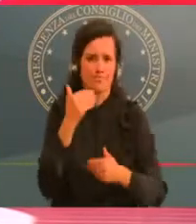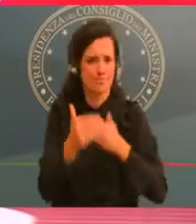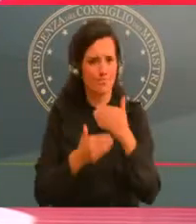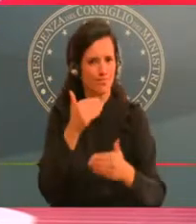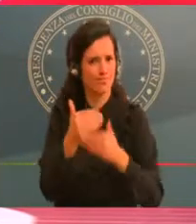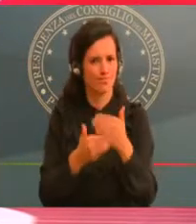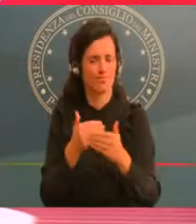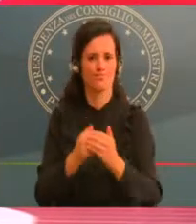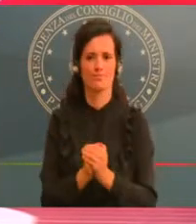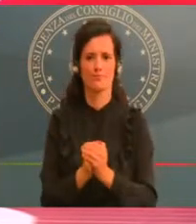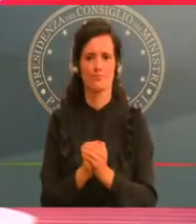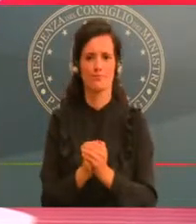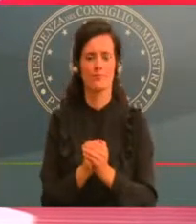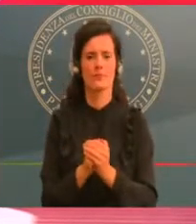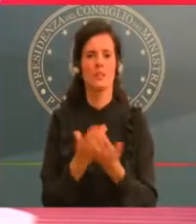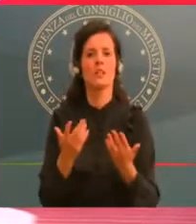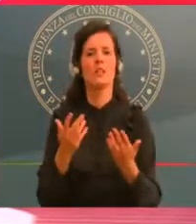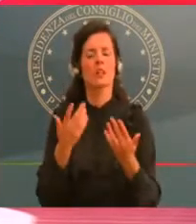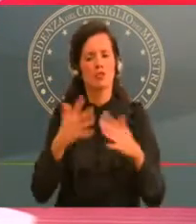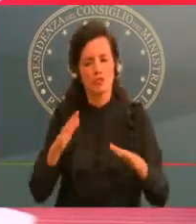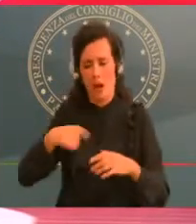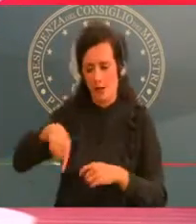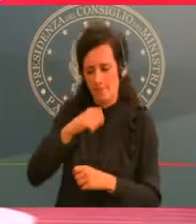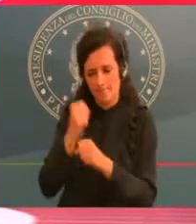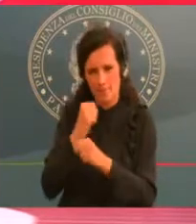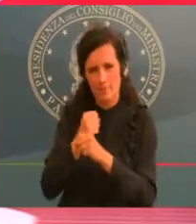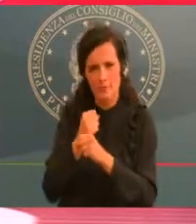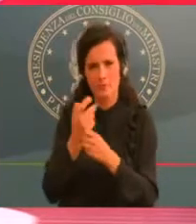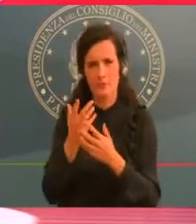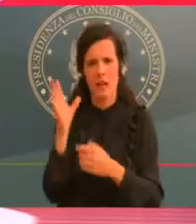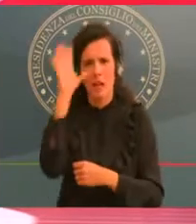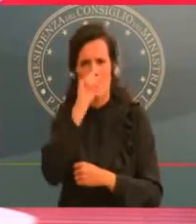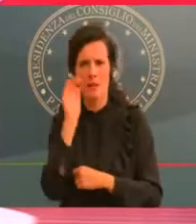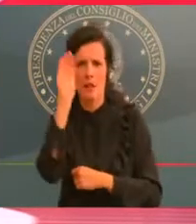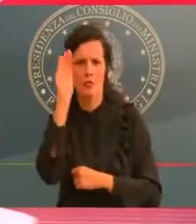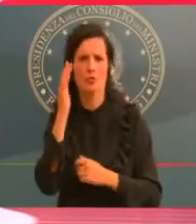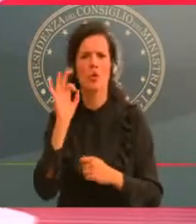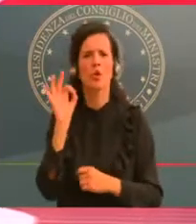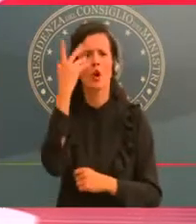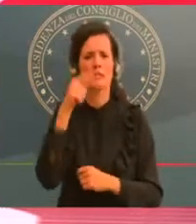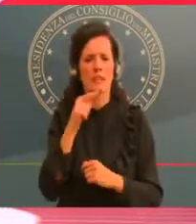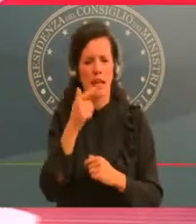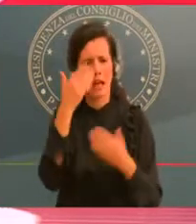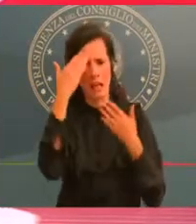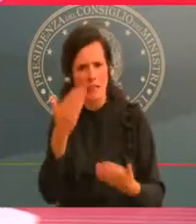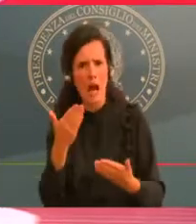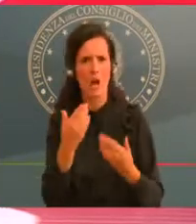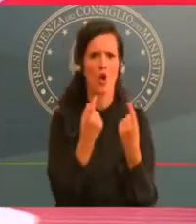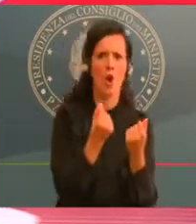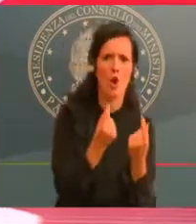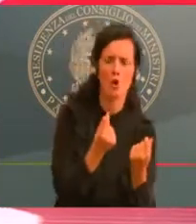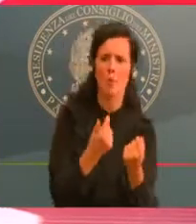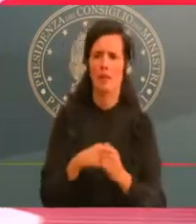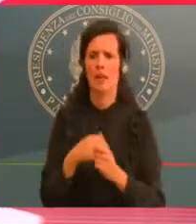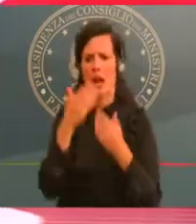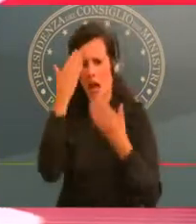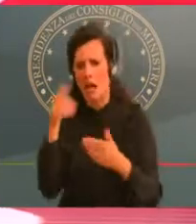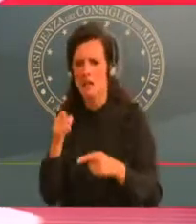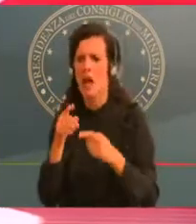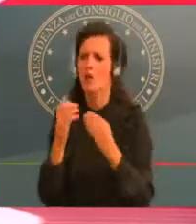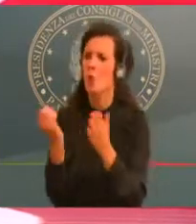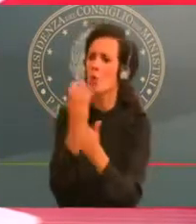sui redditi, sul tessuto produttivo. Già questa settimana porteremo in Consiglio dei Ministri,